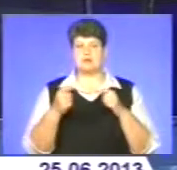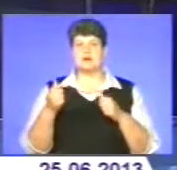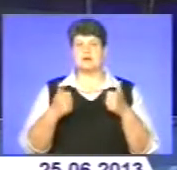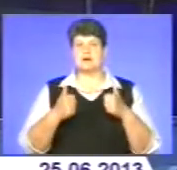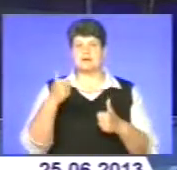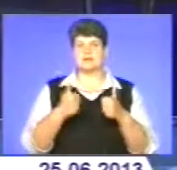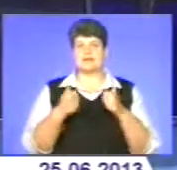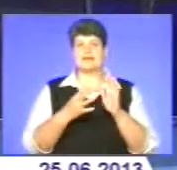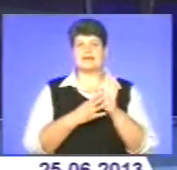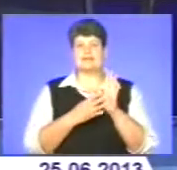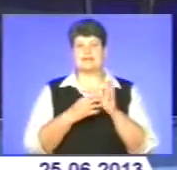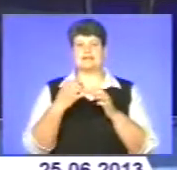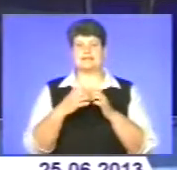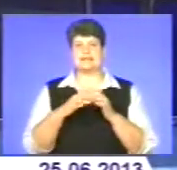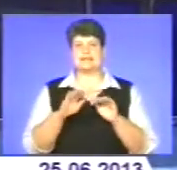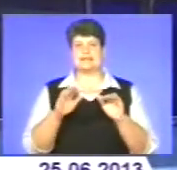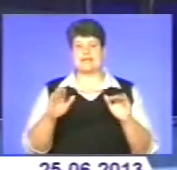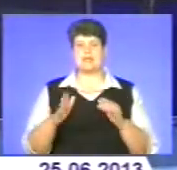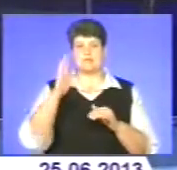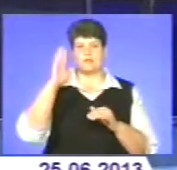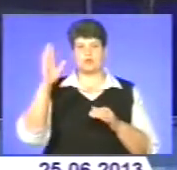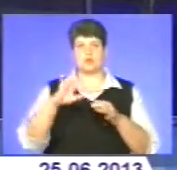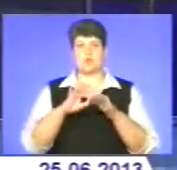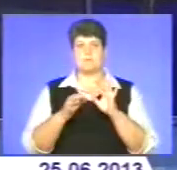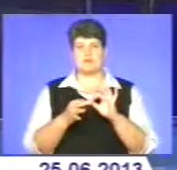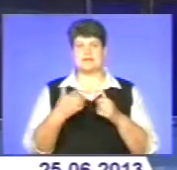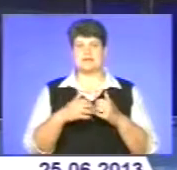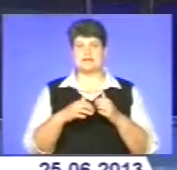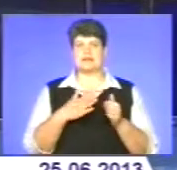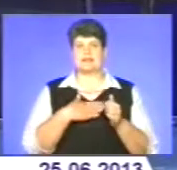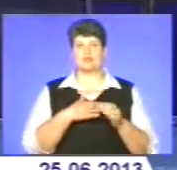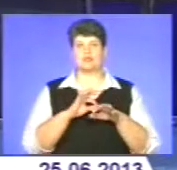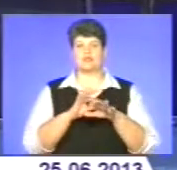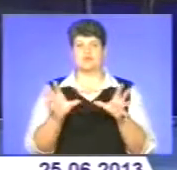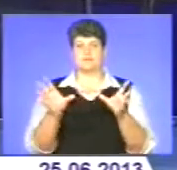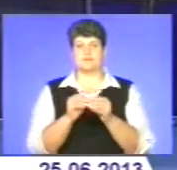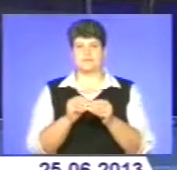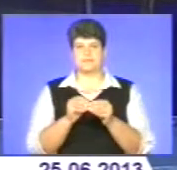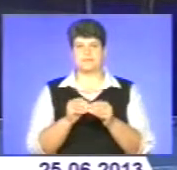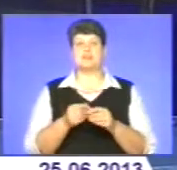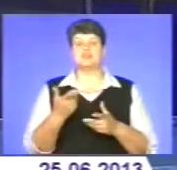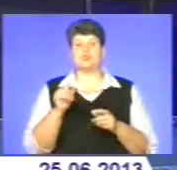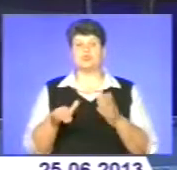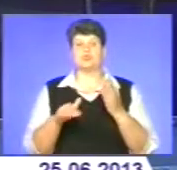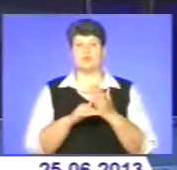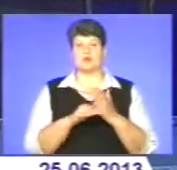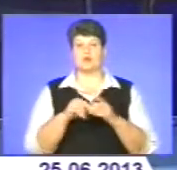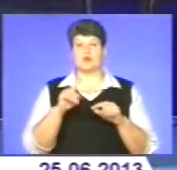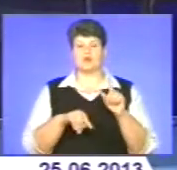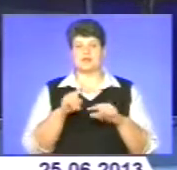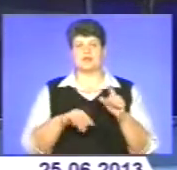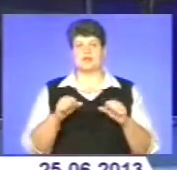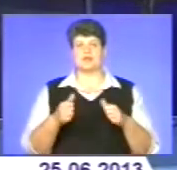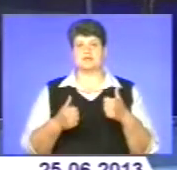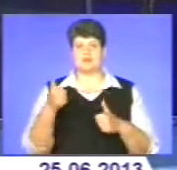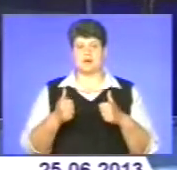-та спартикиада серед дітей майбутній олімпійці серед нас проходили разом. Чи сприяли родинні змагання поліпшенню спортивних